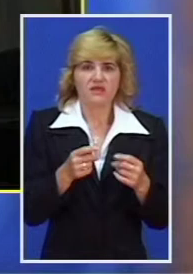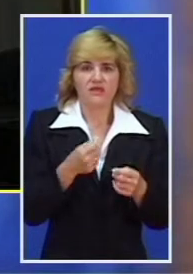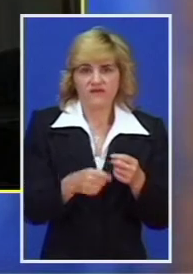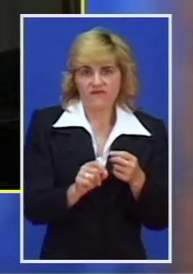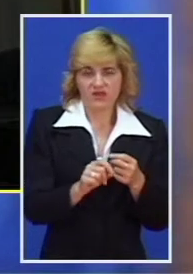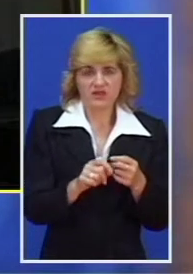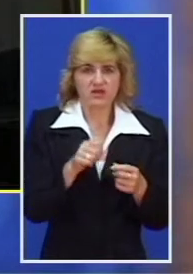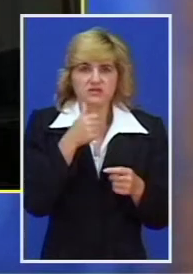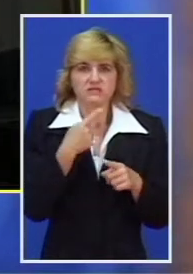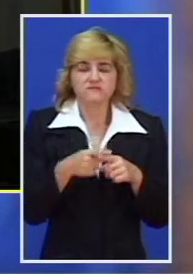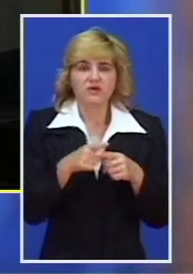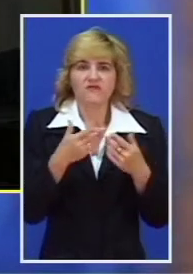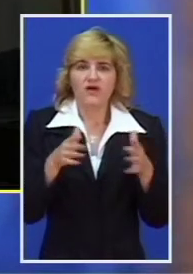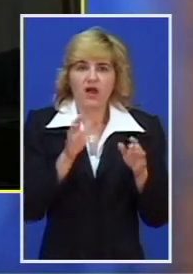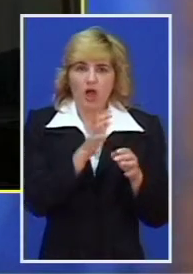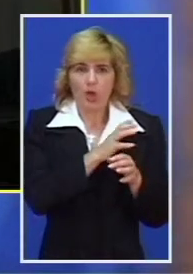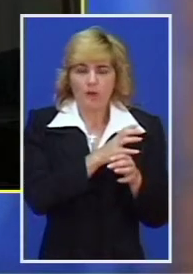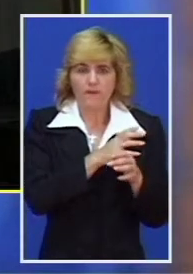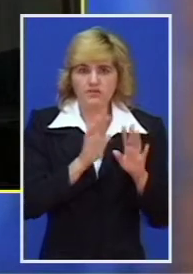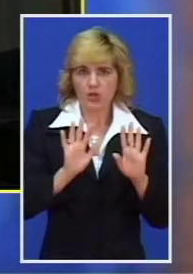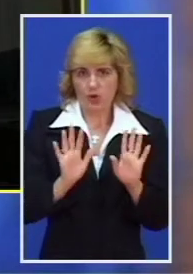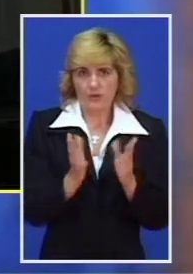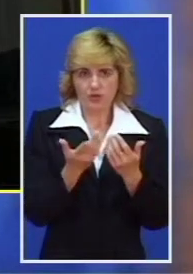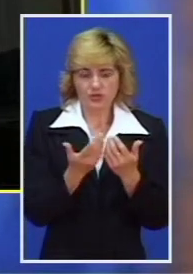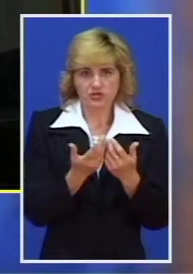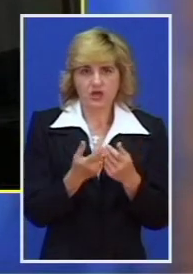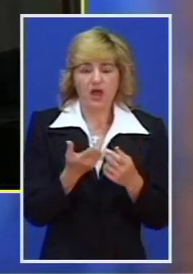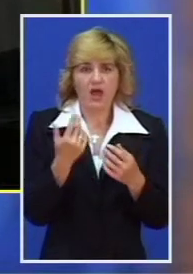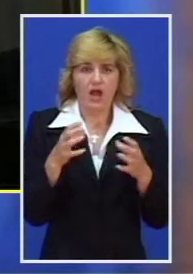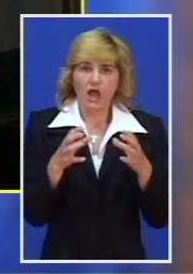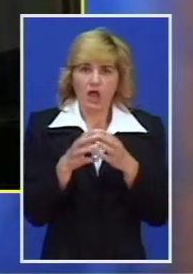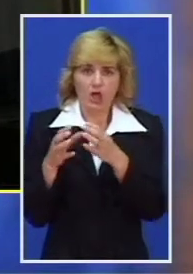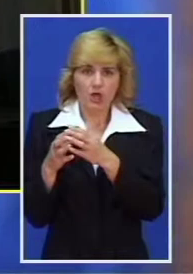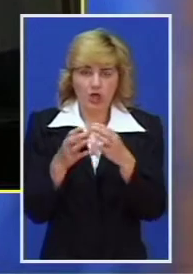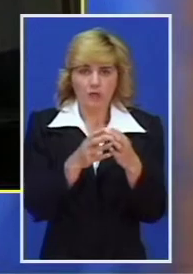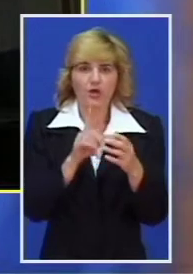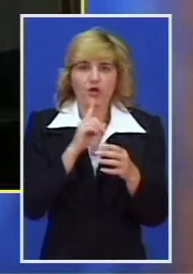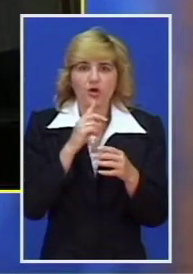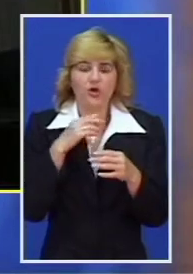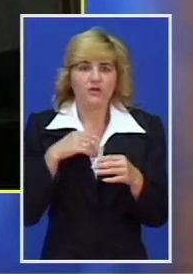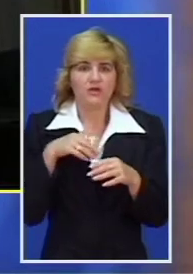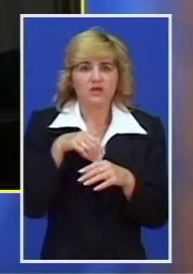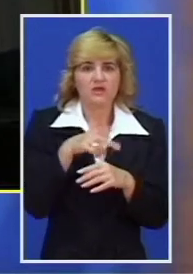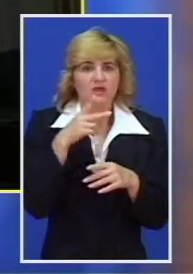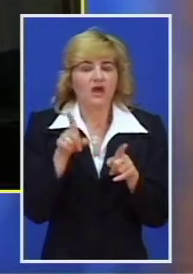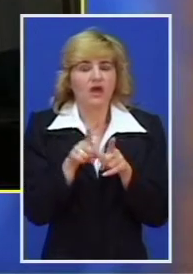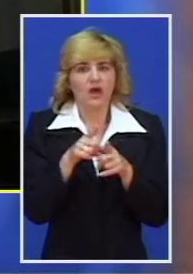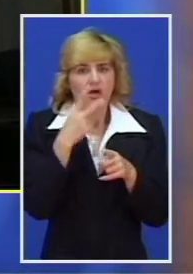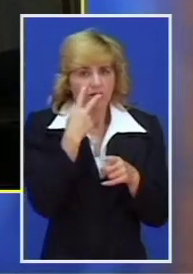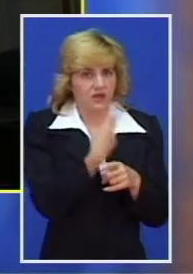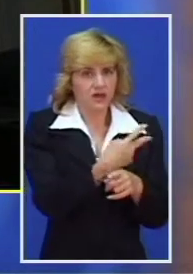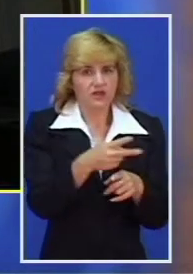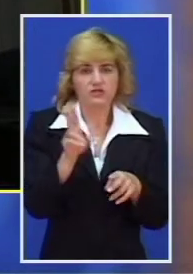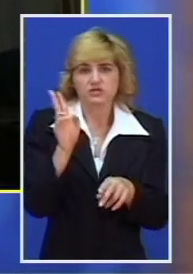baš zbog te velike opasnosti od požara, ali grupe koje bi organizirano išle kao izvidjači